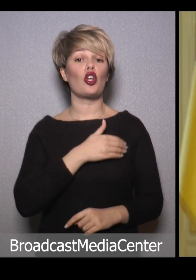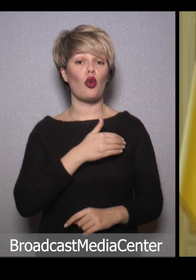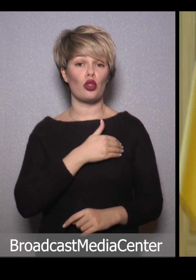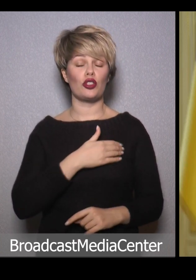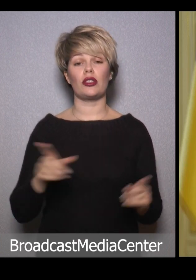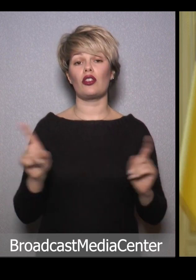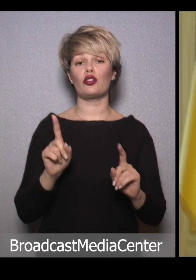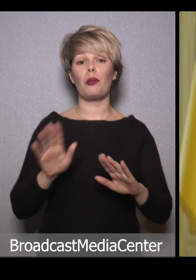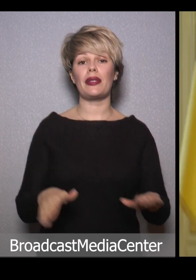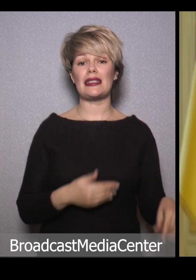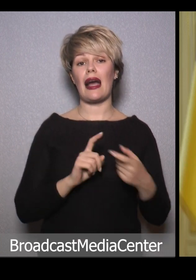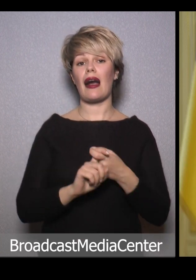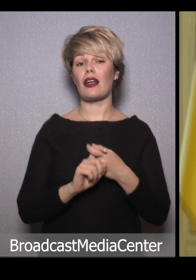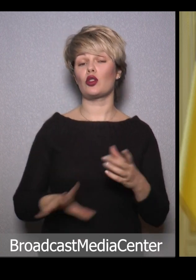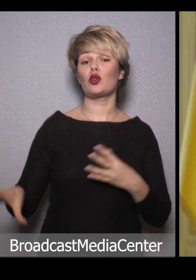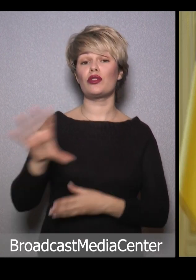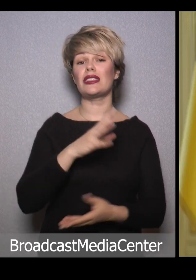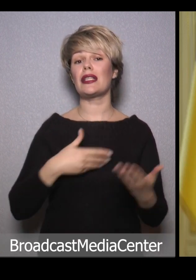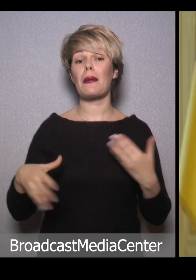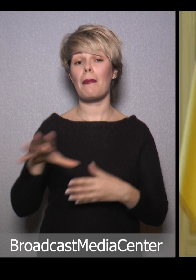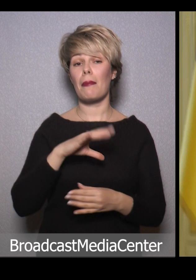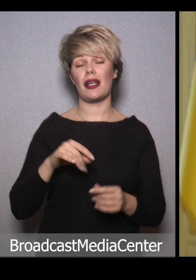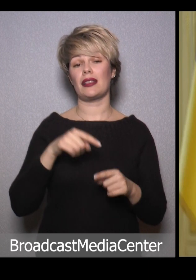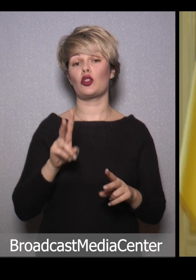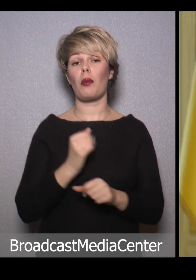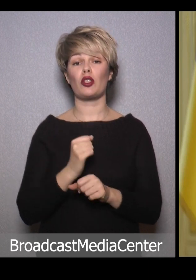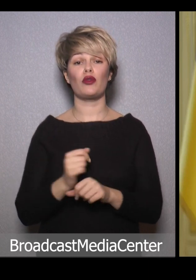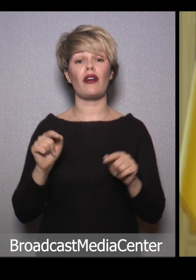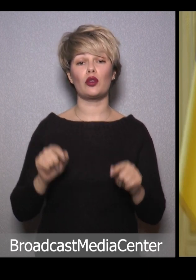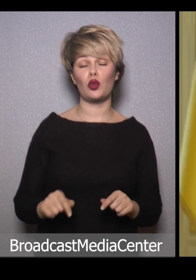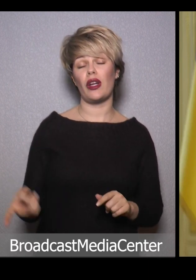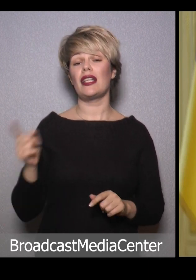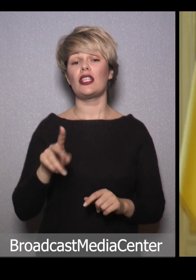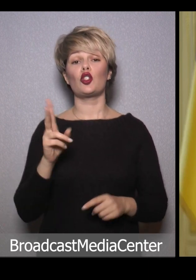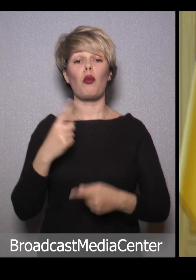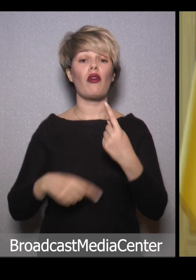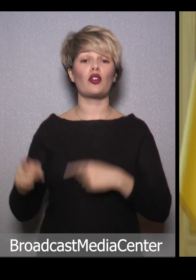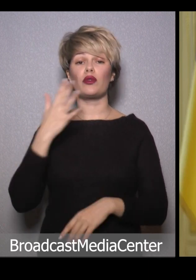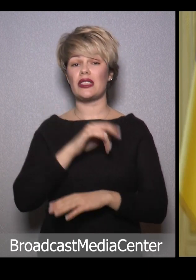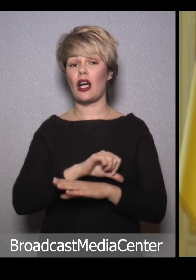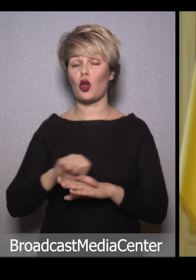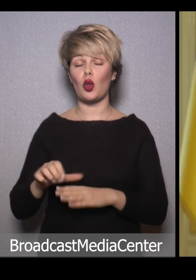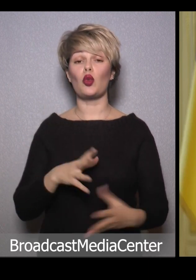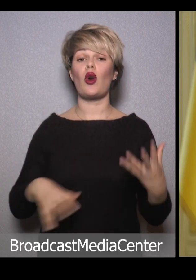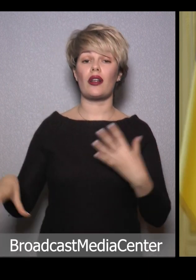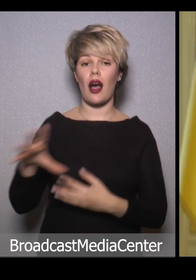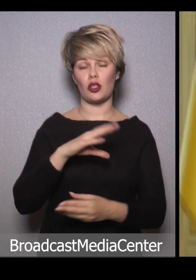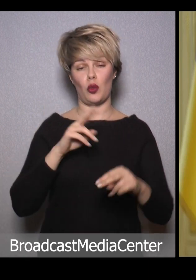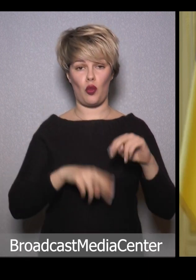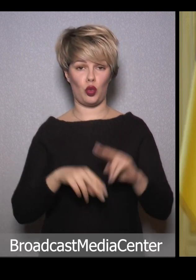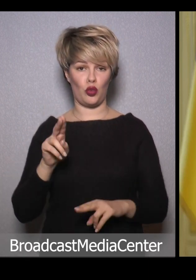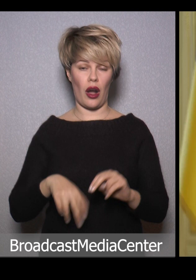хочеться, щоб після карантину всі ми, і ті, хто працював тут, і ті, хто повернувся з-за кордону разом,